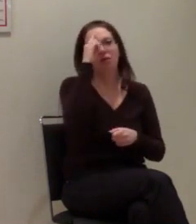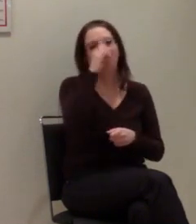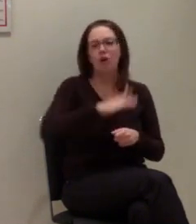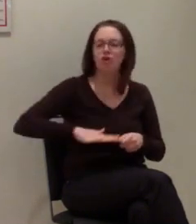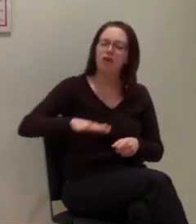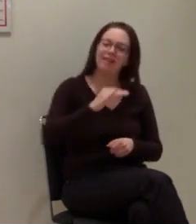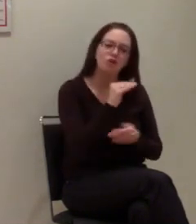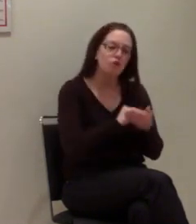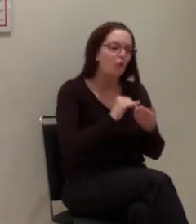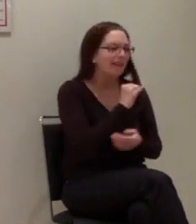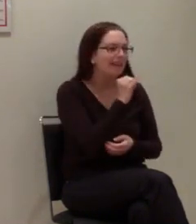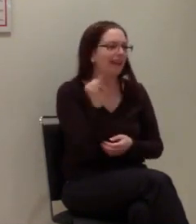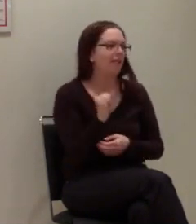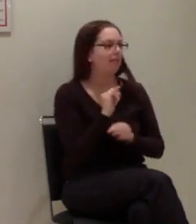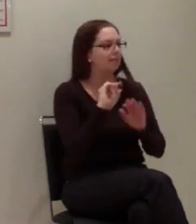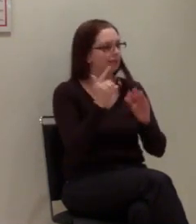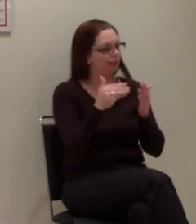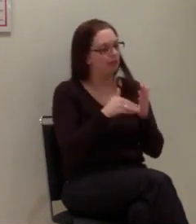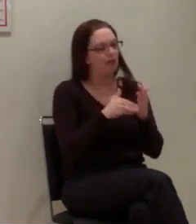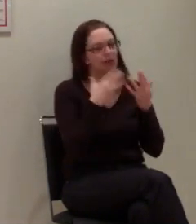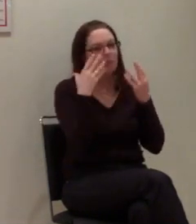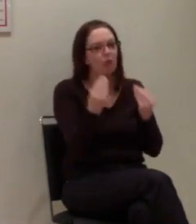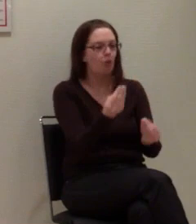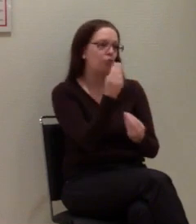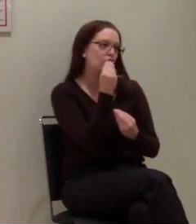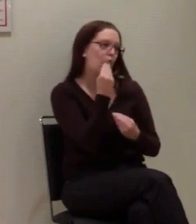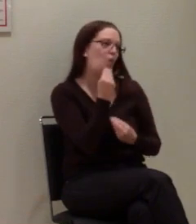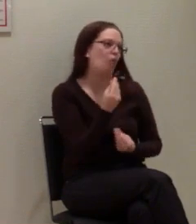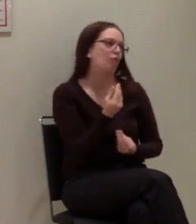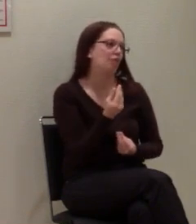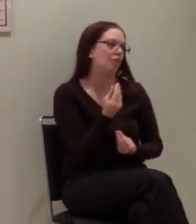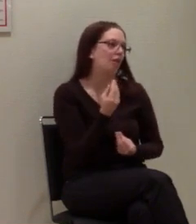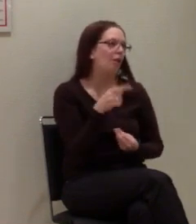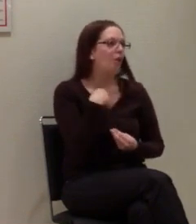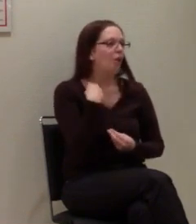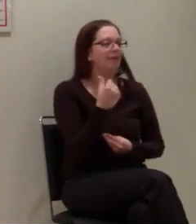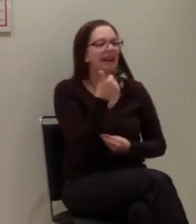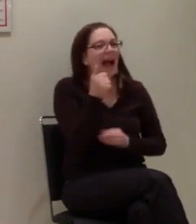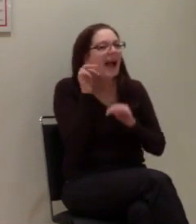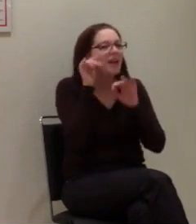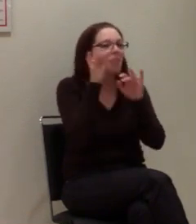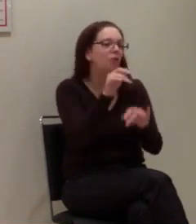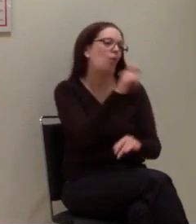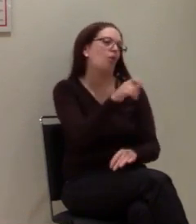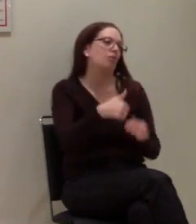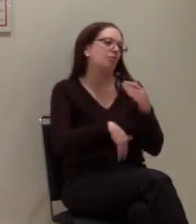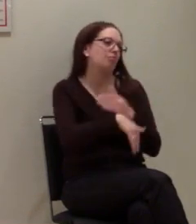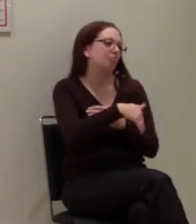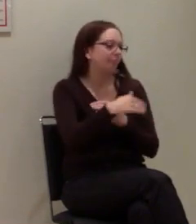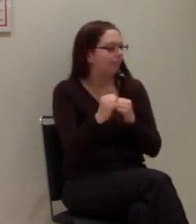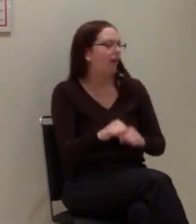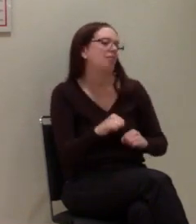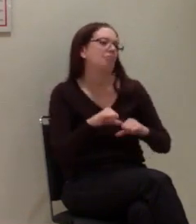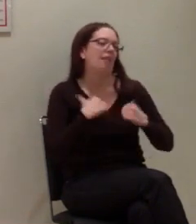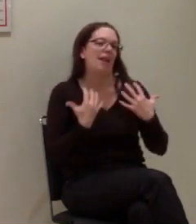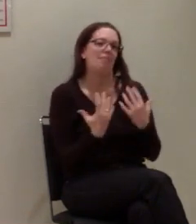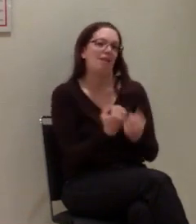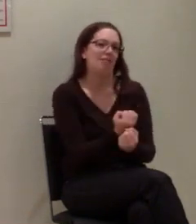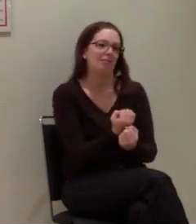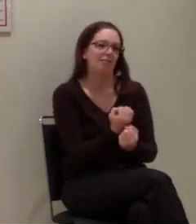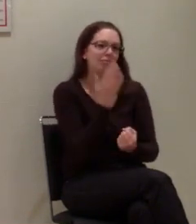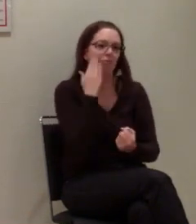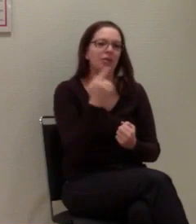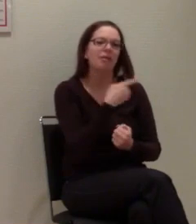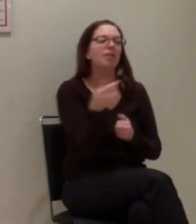jedes Jahr eine Million Kinder zu Lebensrettern ausbilden. Werde jetzt Partie der Aktion Retten macht Schule.